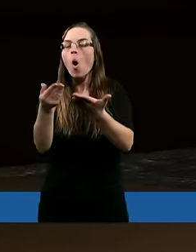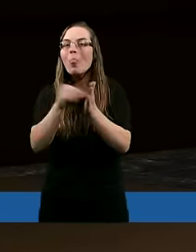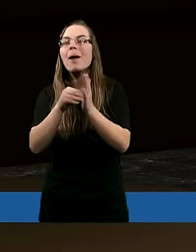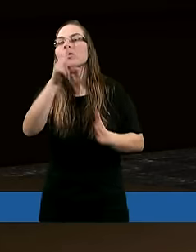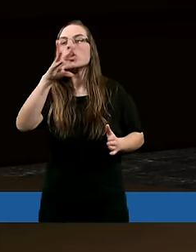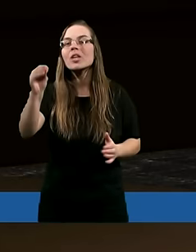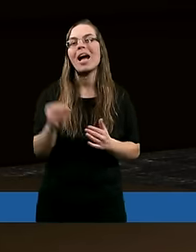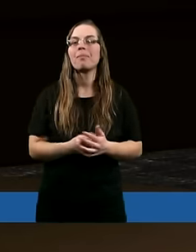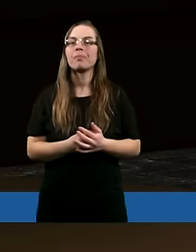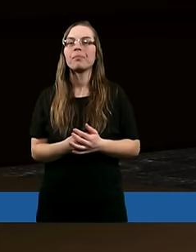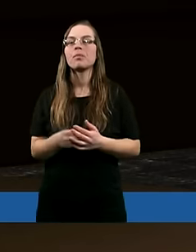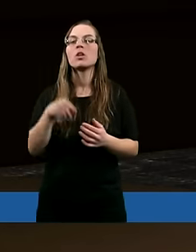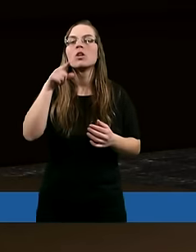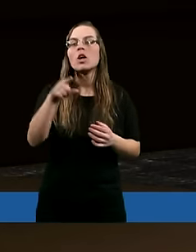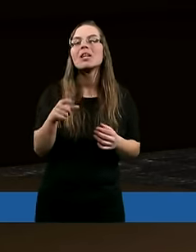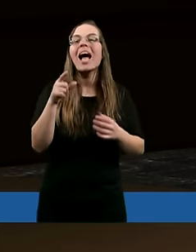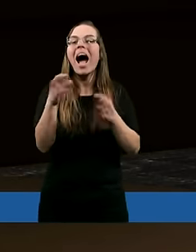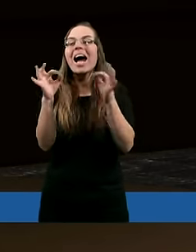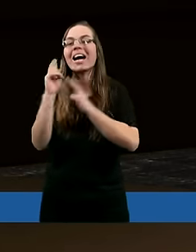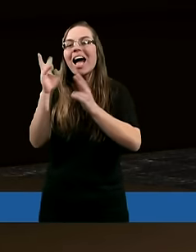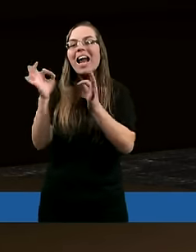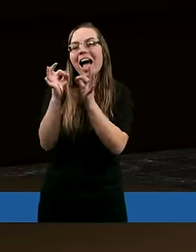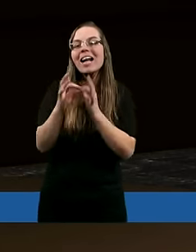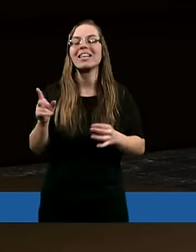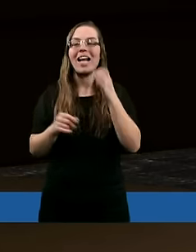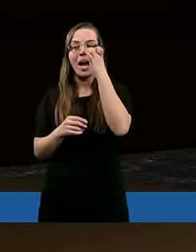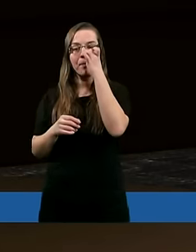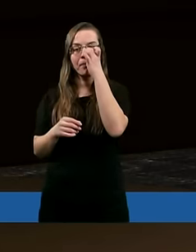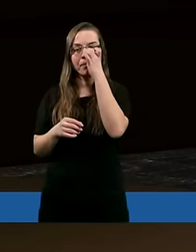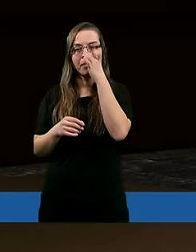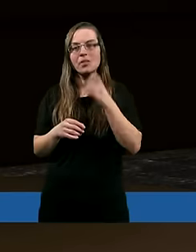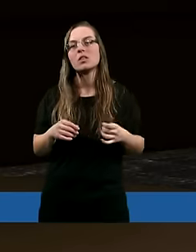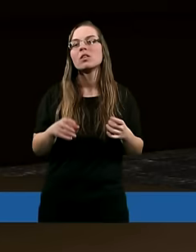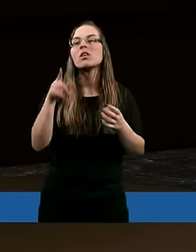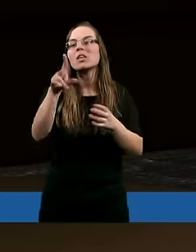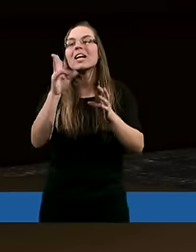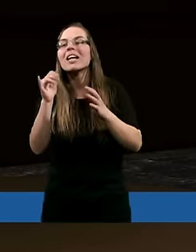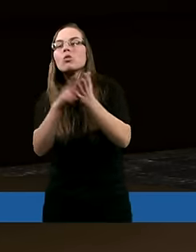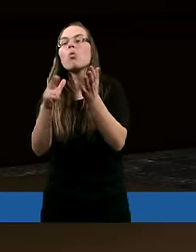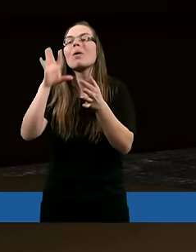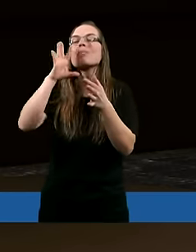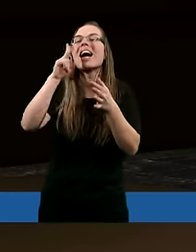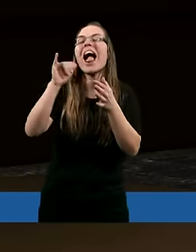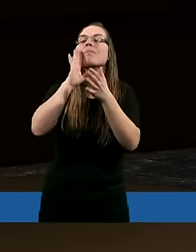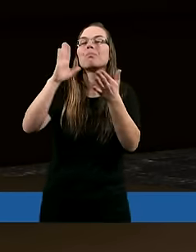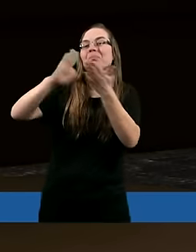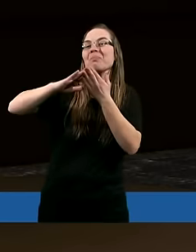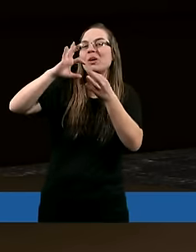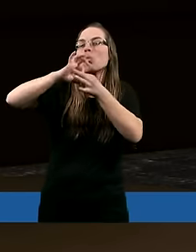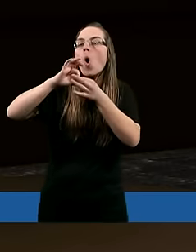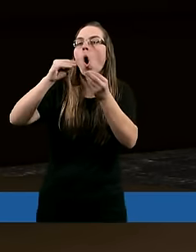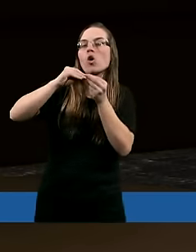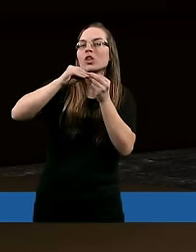owoc Ducha i ta relacja nasza z Jezusem jest jak taki klej, który łączy nas. I